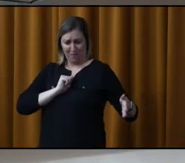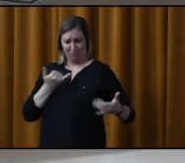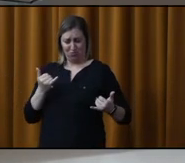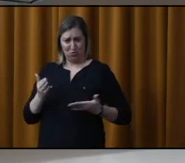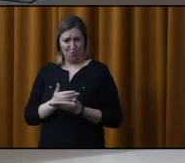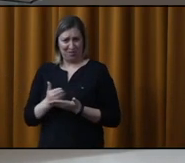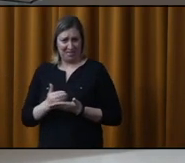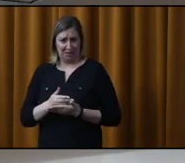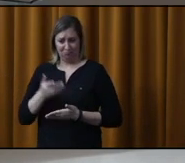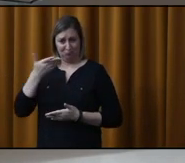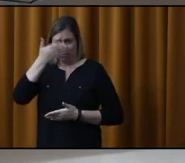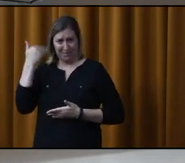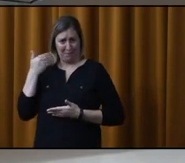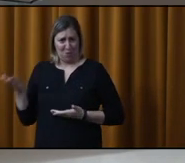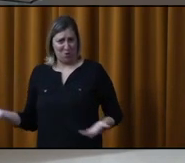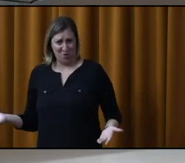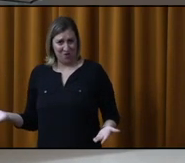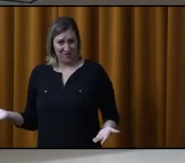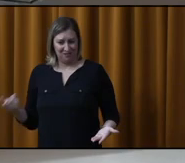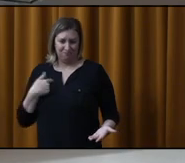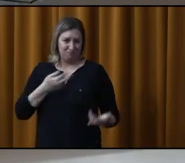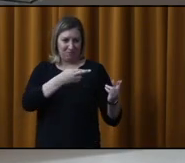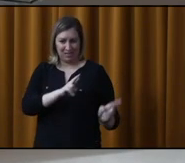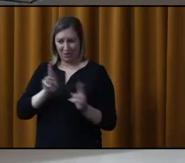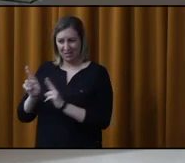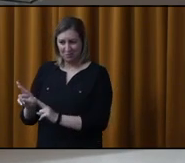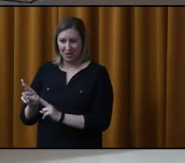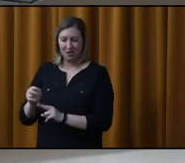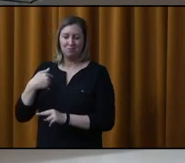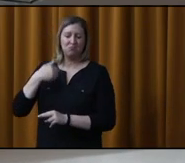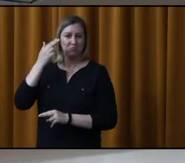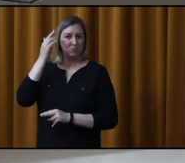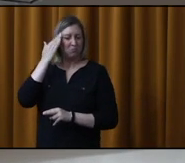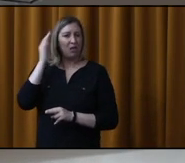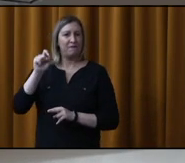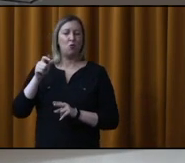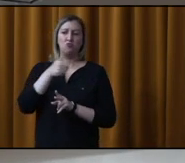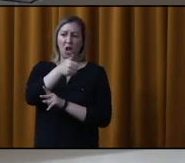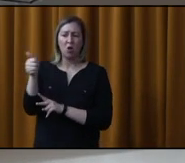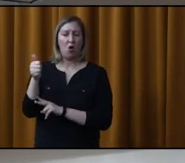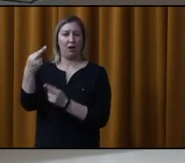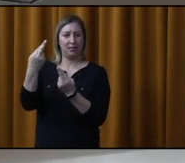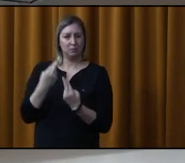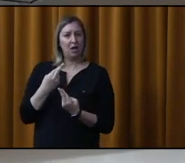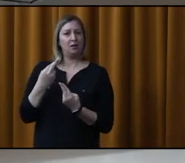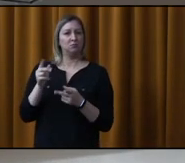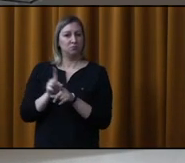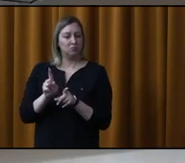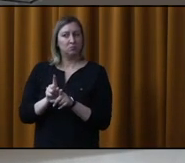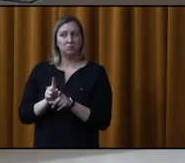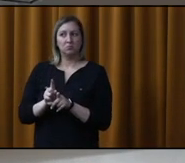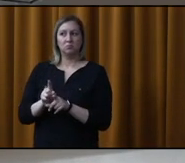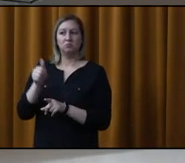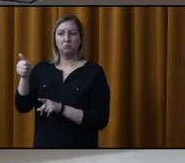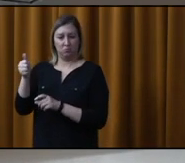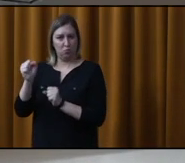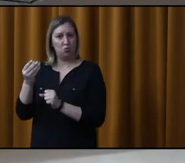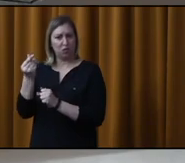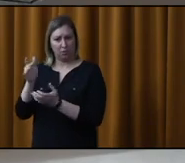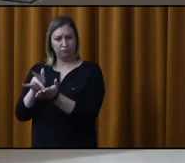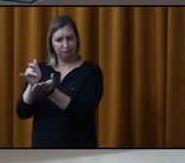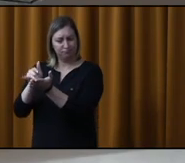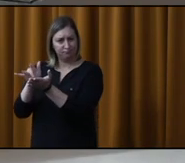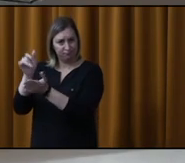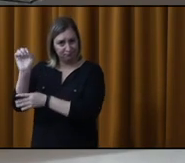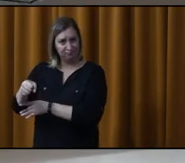savent pas que je peux faire ça. Alors, moi, je pense que c'est plus que du savoir-vivre, là. Il faut qu pensent, là, qu'ils peuvent faire de l'argent, mais s